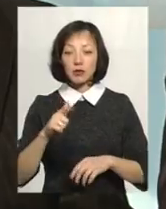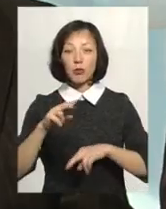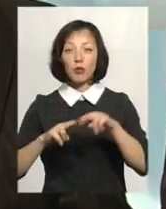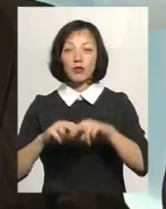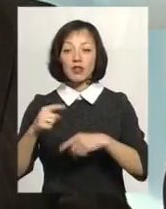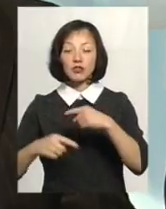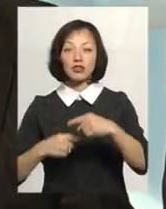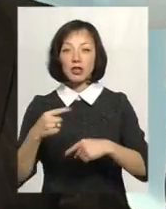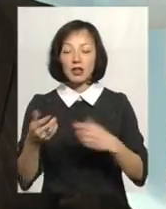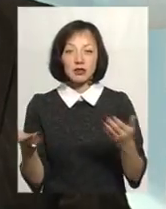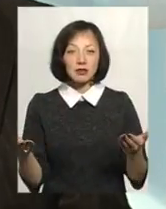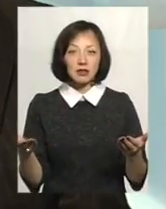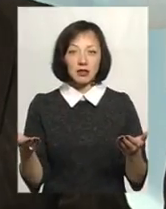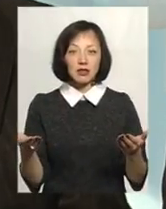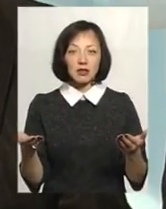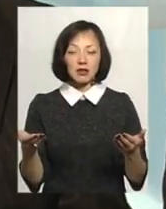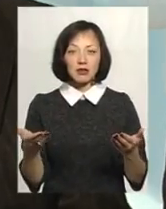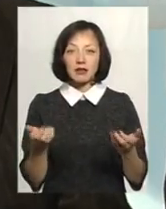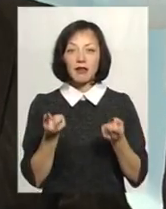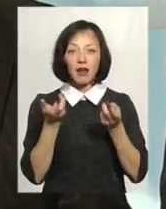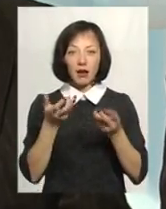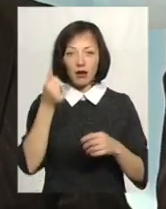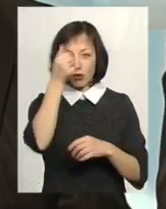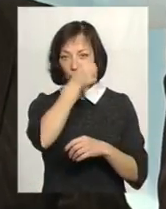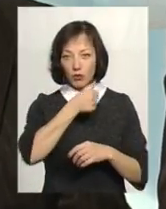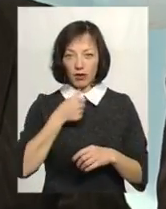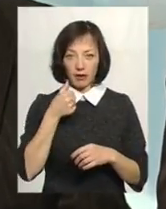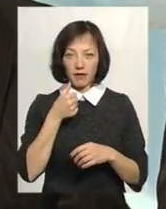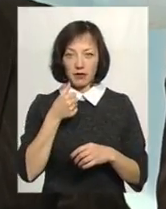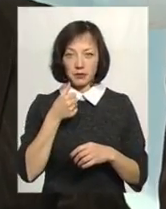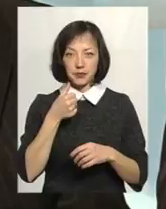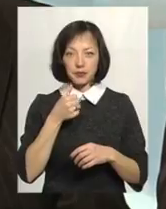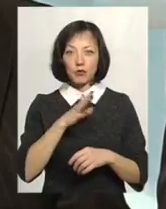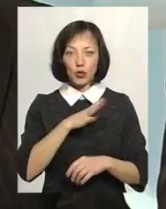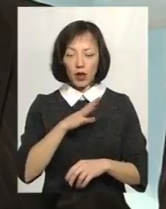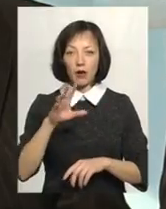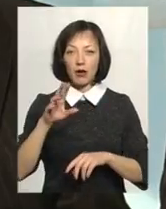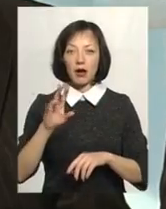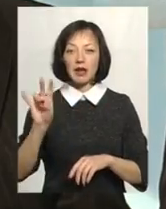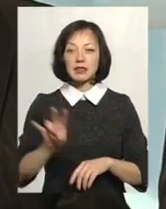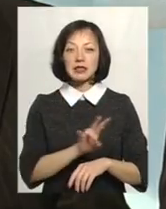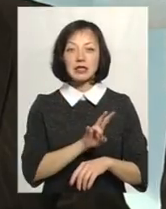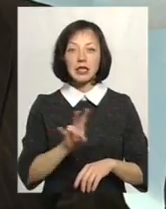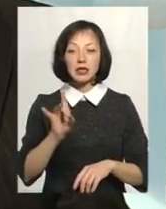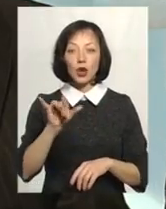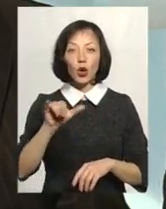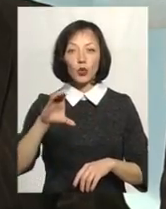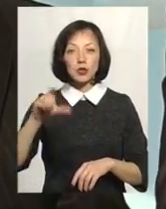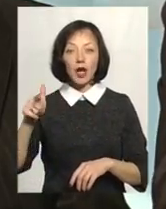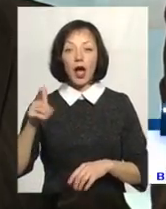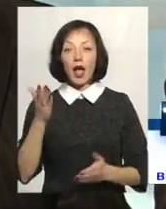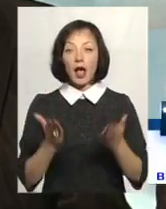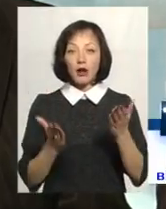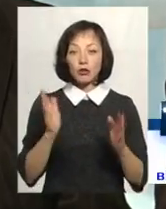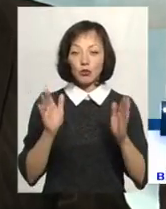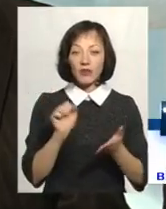місяців, років, як хрестилася Русь. Тобто якщо ми будемо